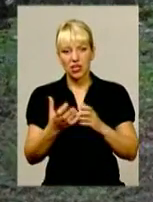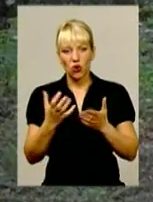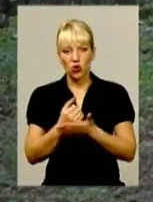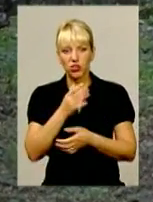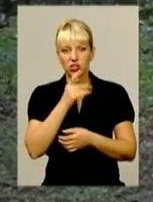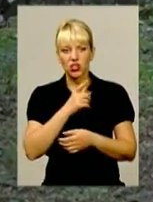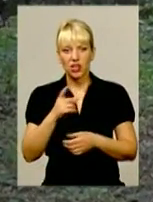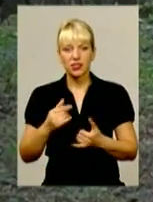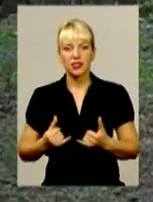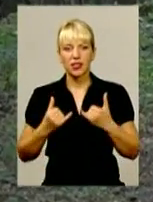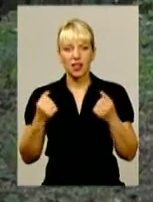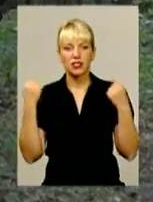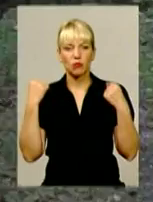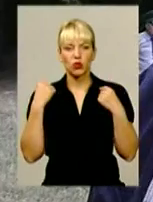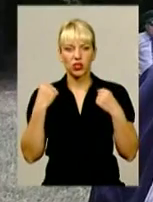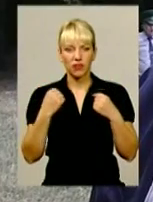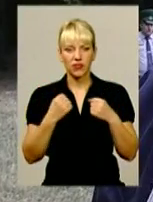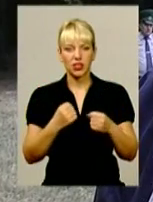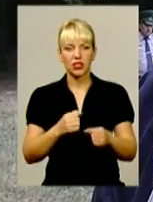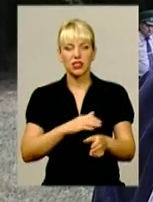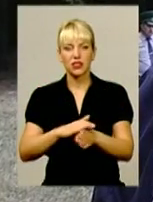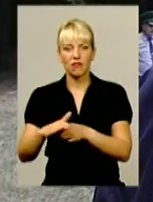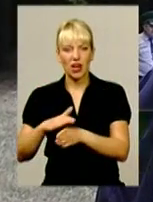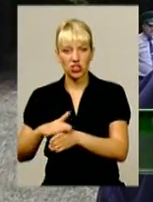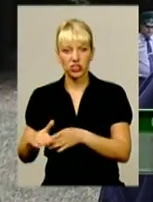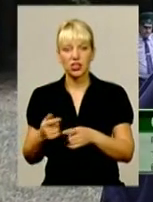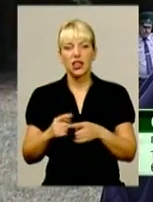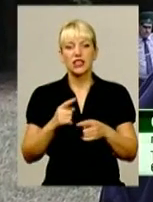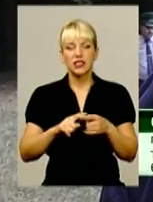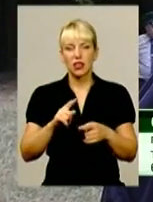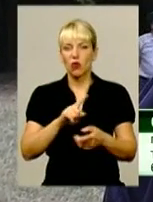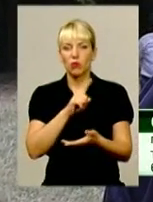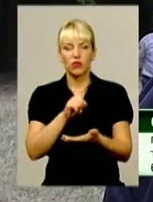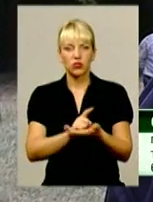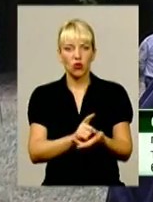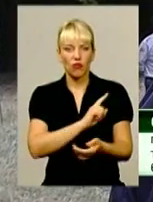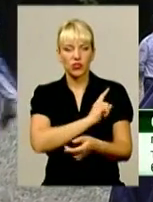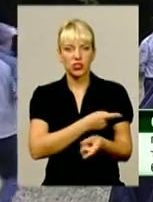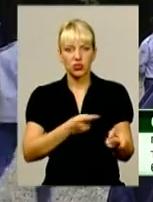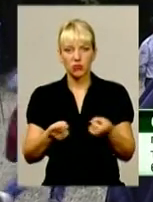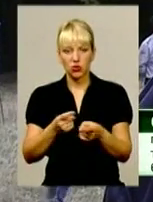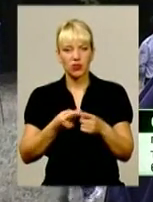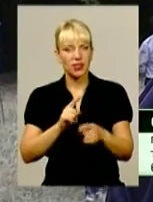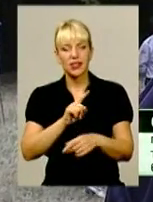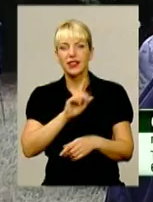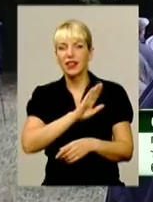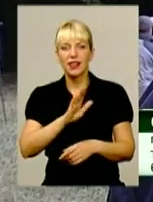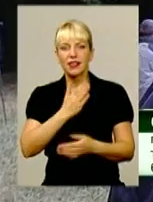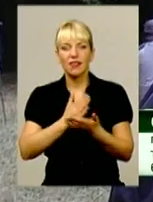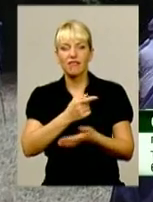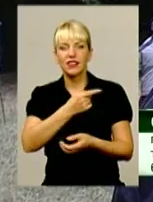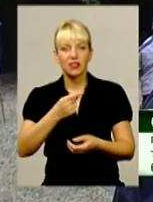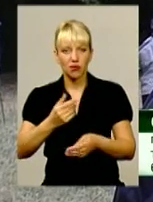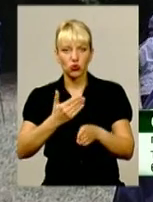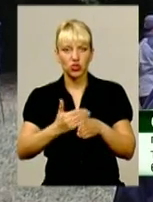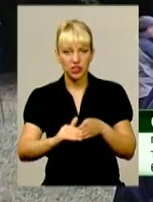Для цього є час завжди. Цей процес постійний і він невід'ємна частина від навчального процесу і від незалежності від того, які